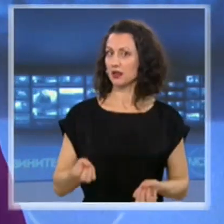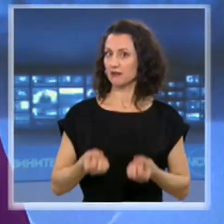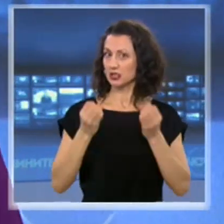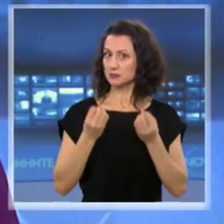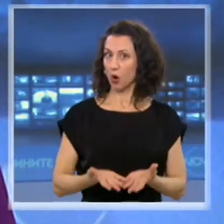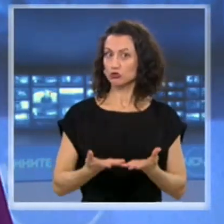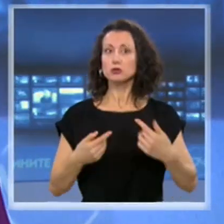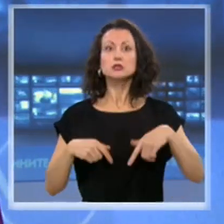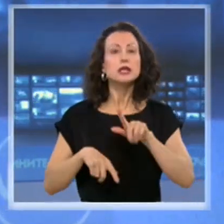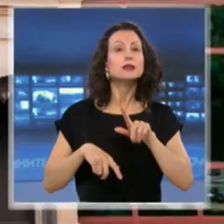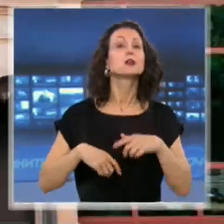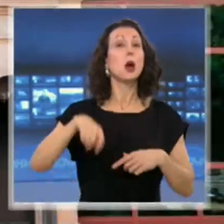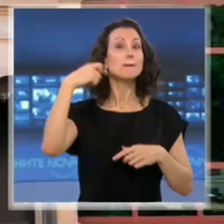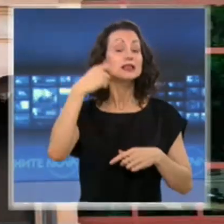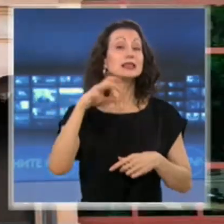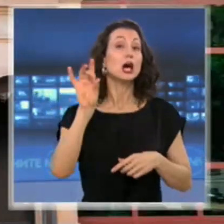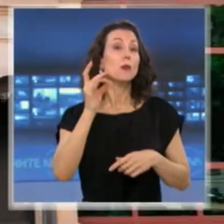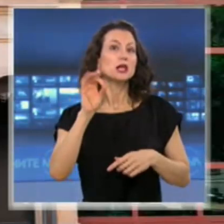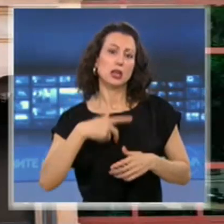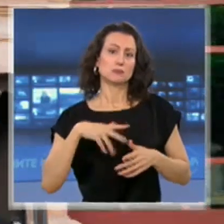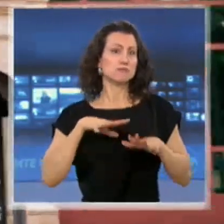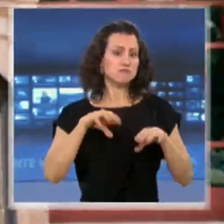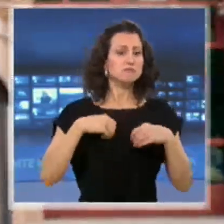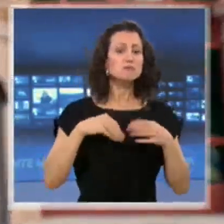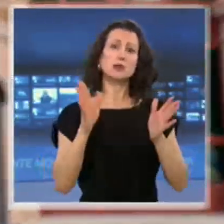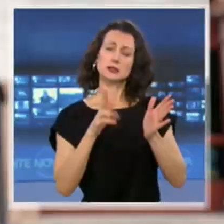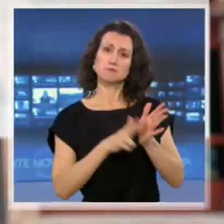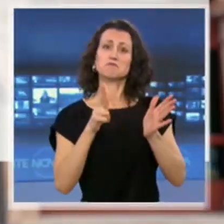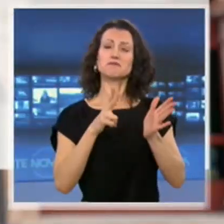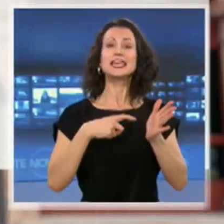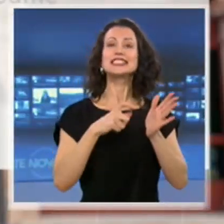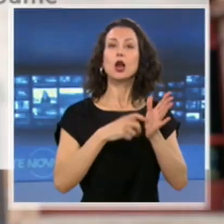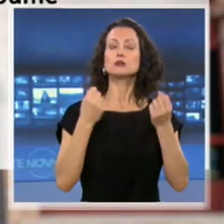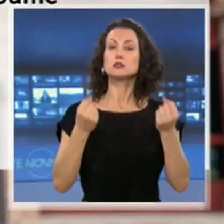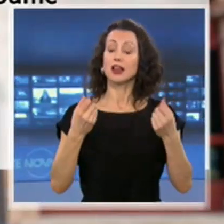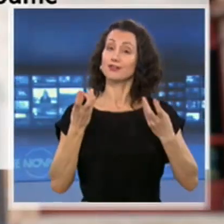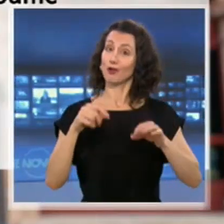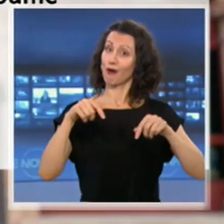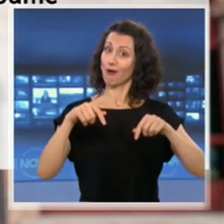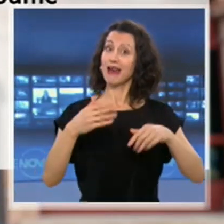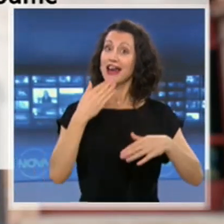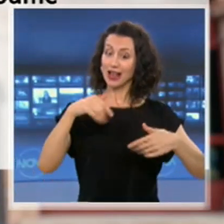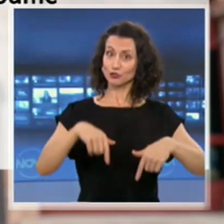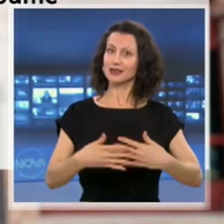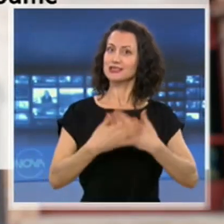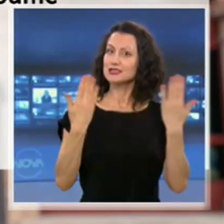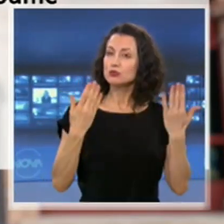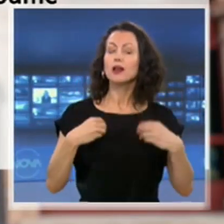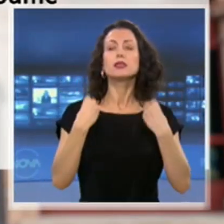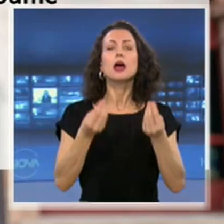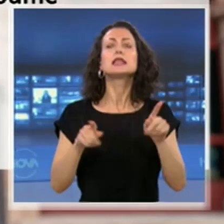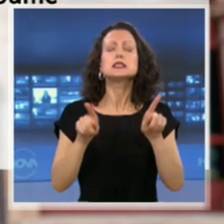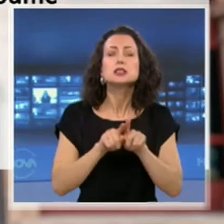президентът Ромерадев обнародва промените в Закона за здравето, но рано тази сутрин той даде същите промени на Конституционния съд.